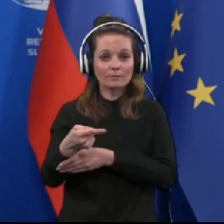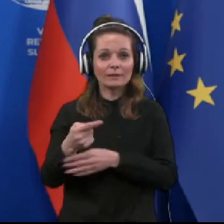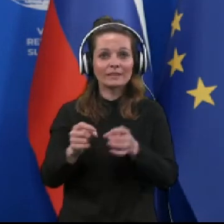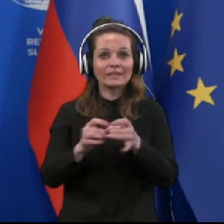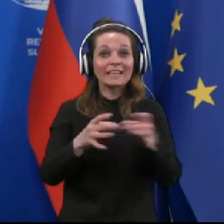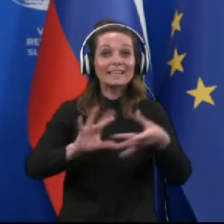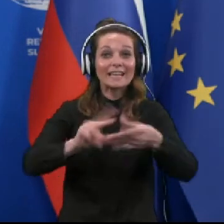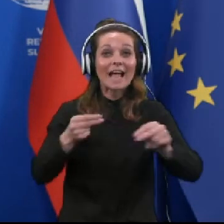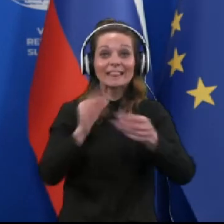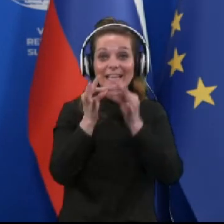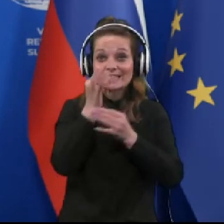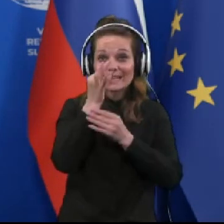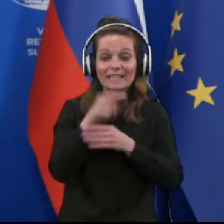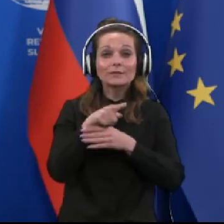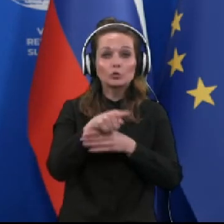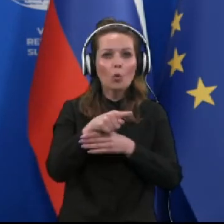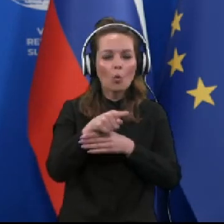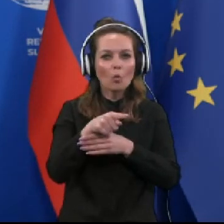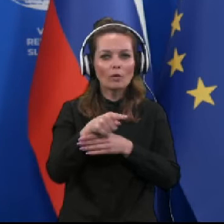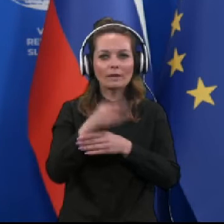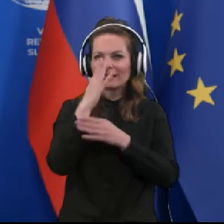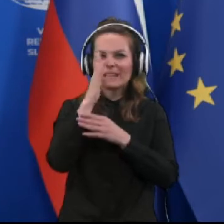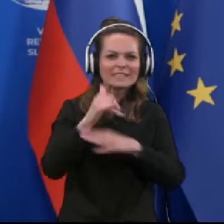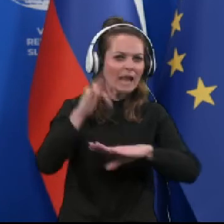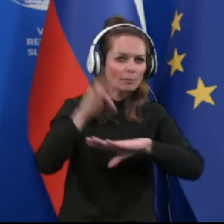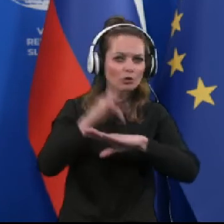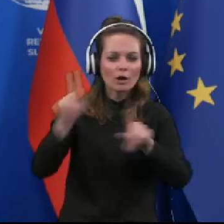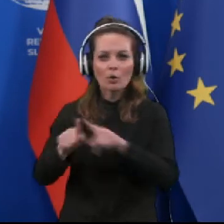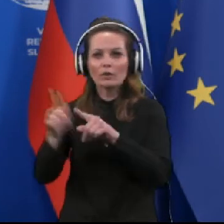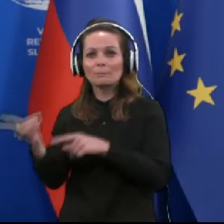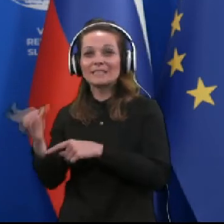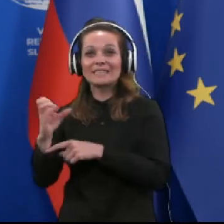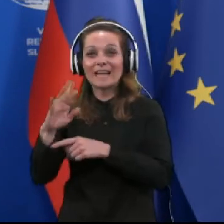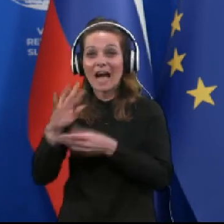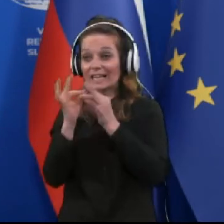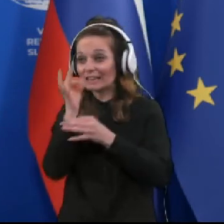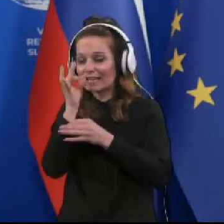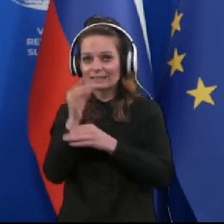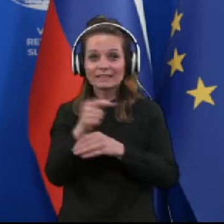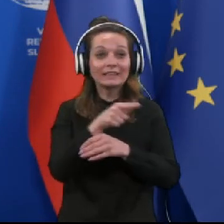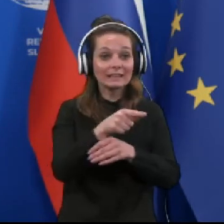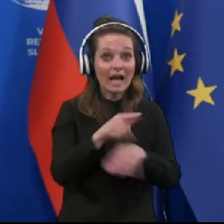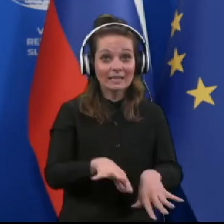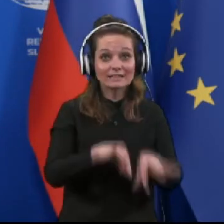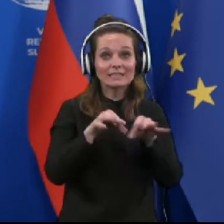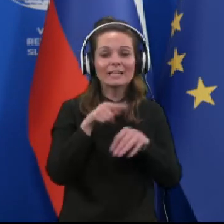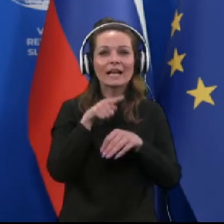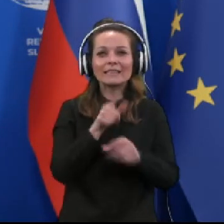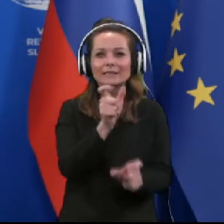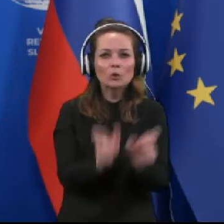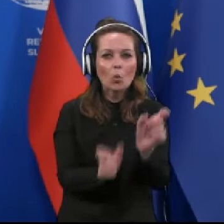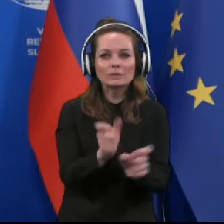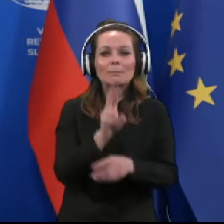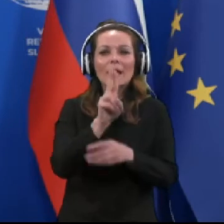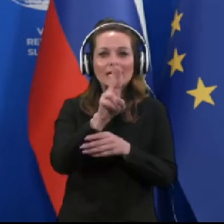hitri antigenjski test je slabši občutljiv kot PCR test in zazna tiste osebe,